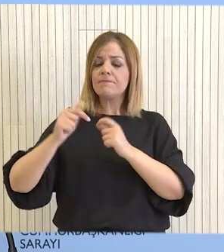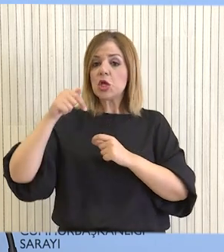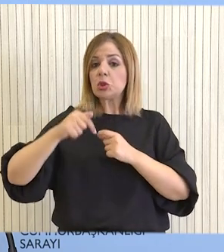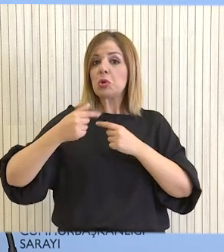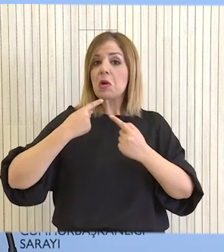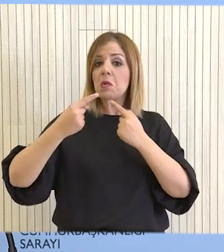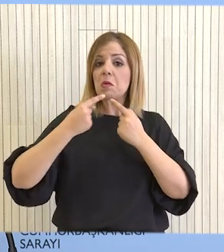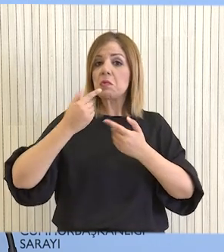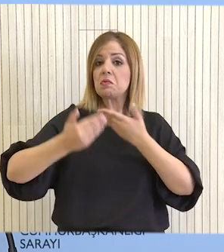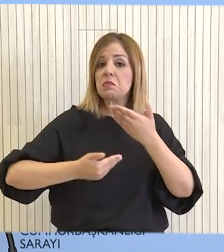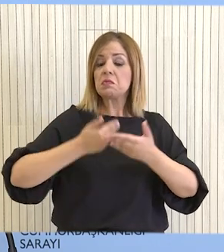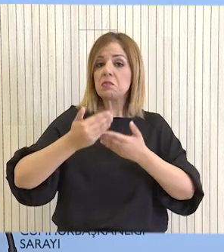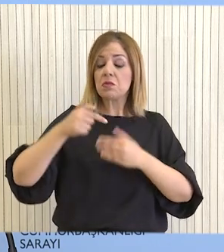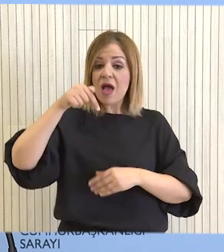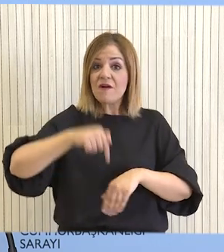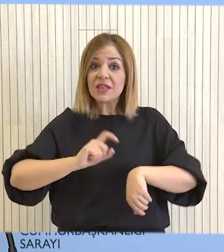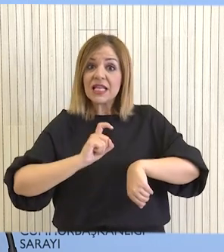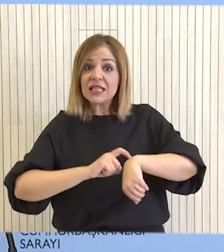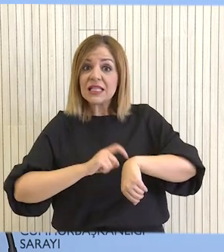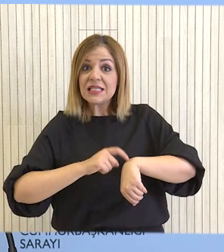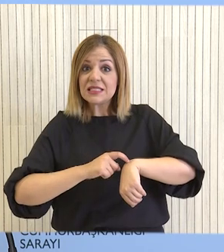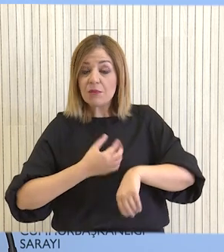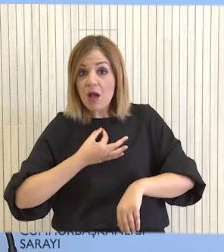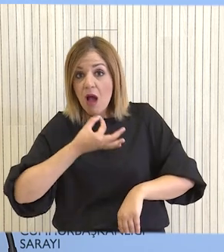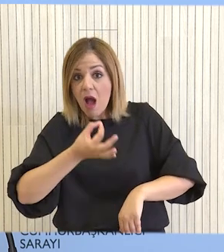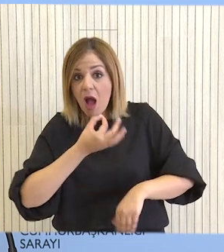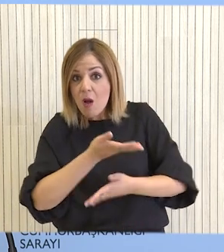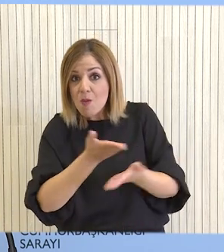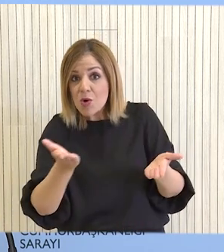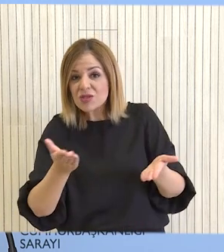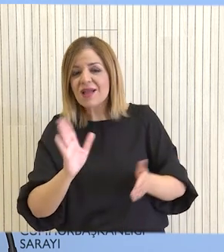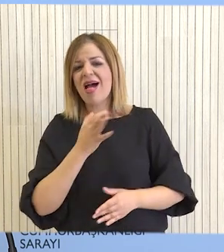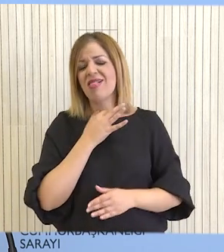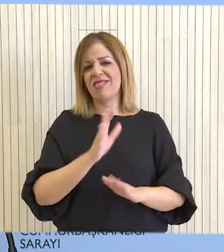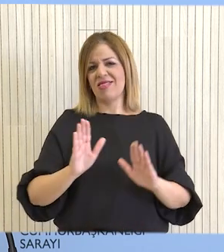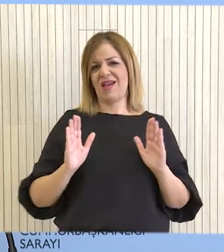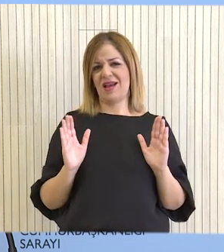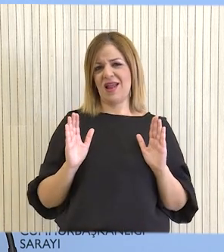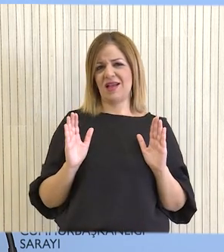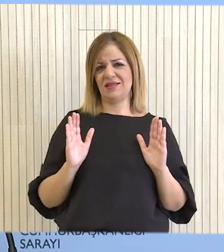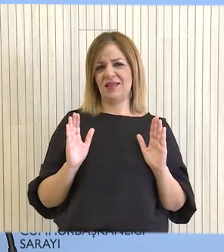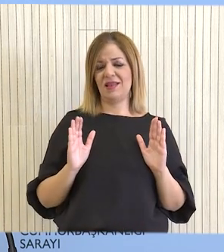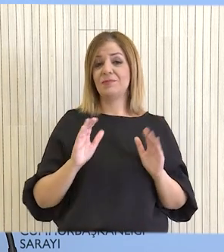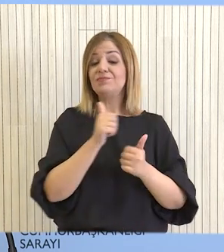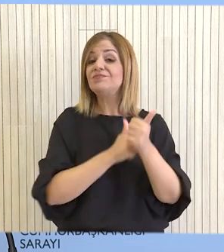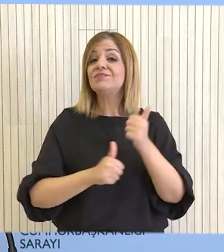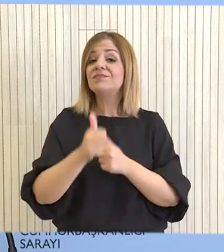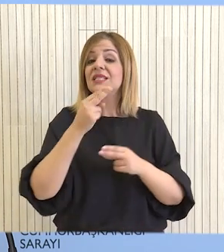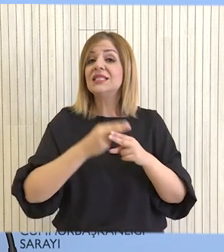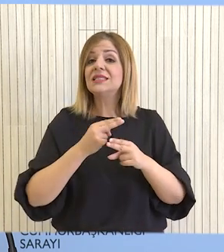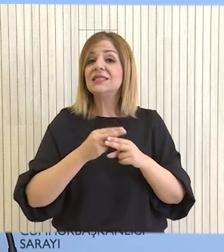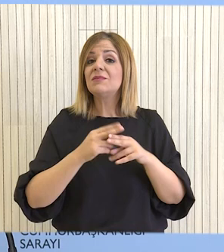μιας διαγραμμάτευσης και σε αυτό το στάδιο δεν είναι ούτε ωφέλιμο, ούτε μπορεί να γίνει οποιαδήποτε περισσότερη τοποθέτηση. Αυτό που μπορώ να σας πω είναι ότι